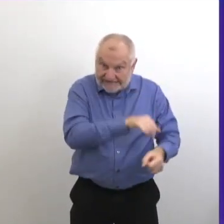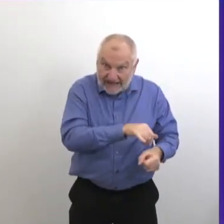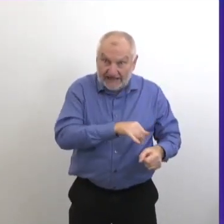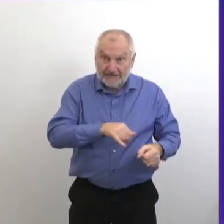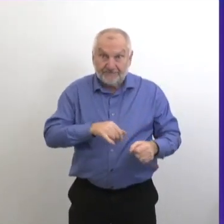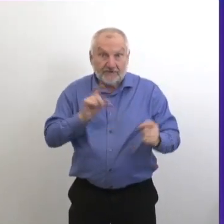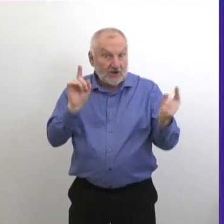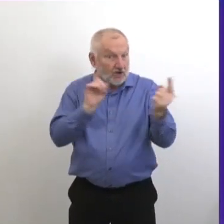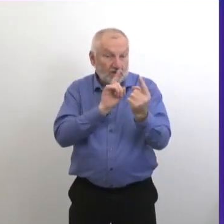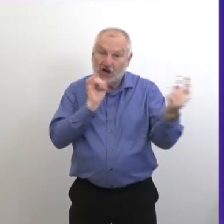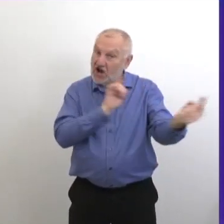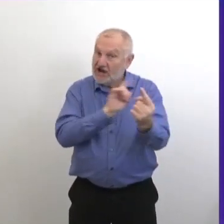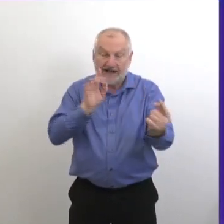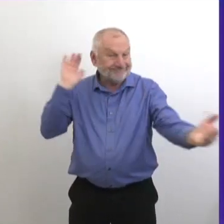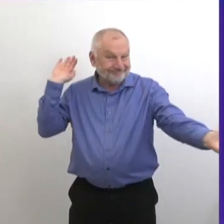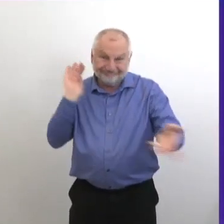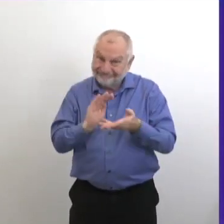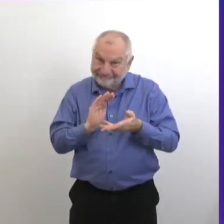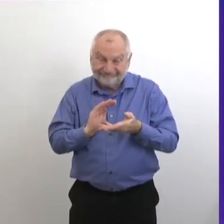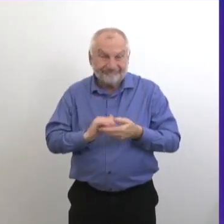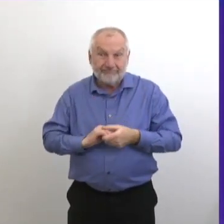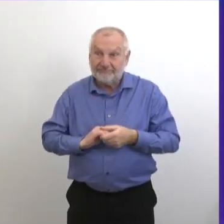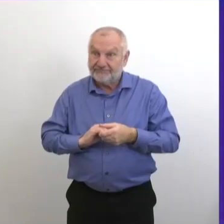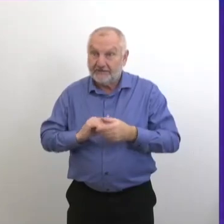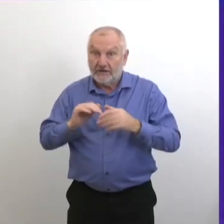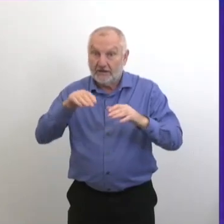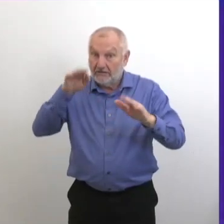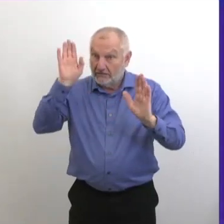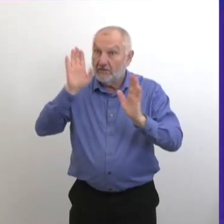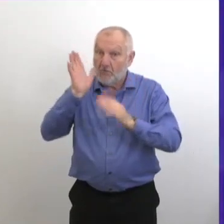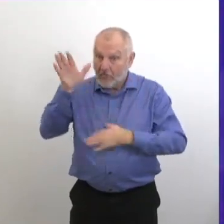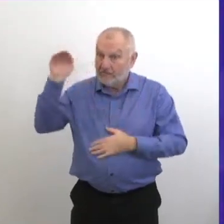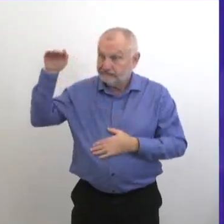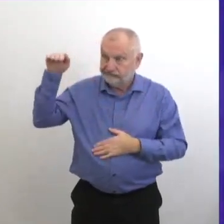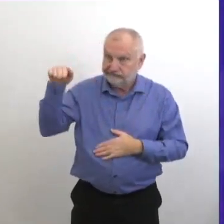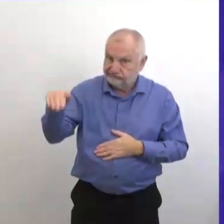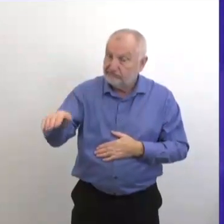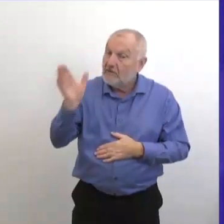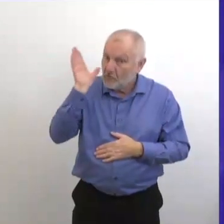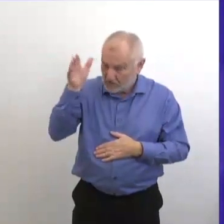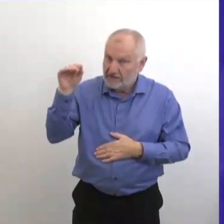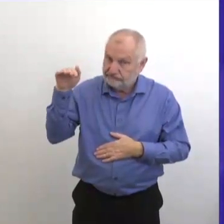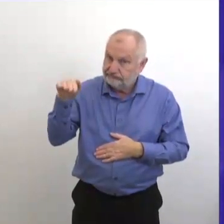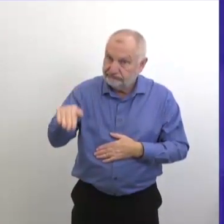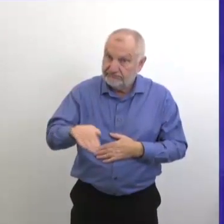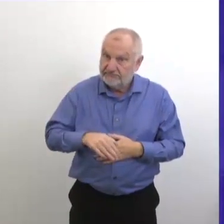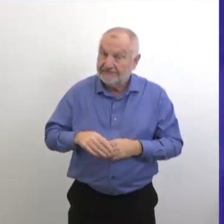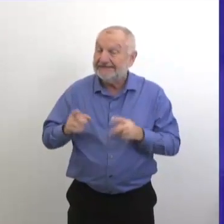'isolation des contacts. Il faut qu'on continue à faire baisser ces chiffres. Je me demande